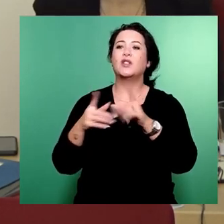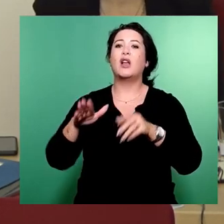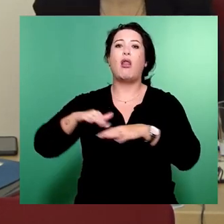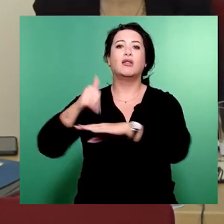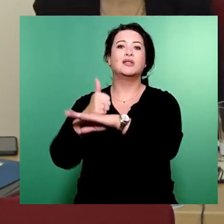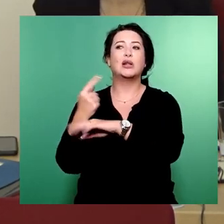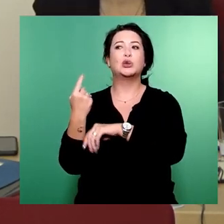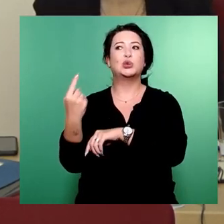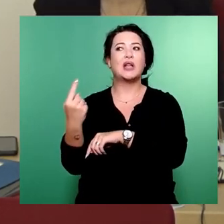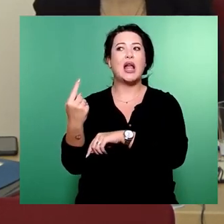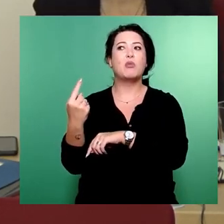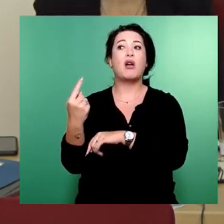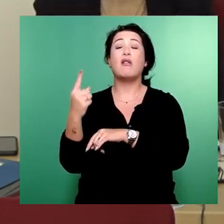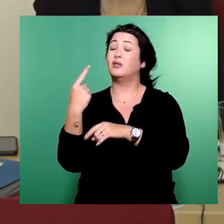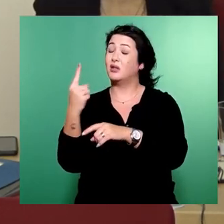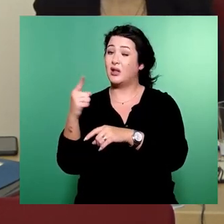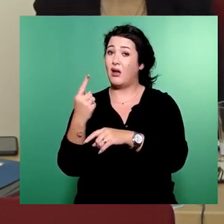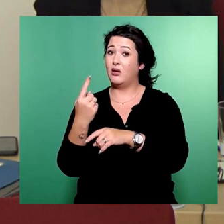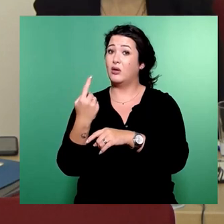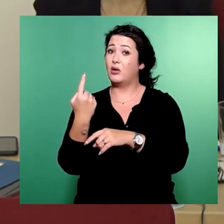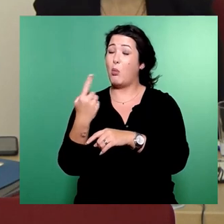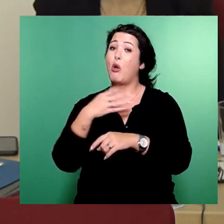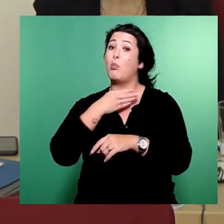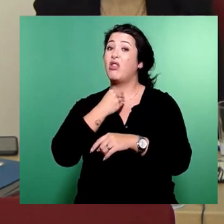jetzt nochmal einen Bedarf sieht an einem Erörterungstermin.